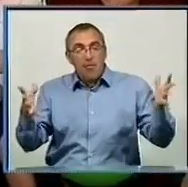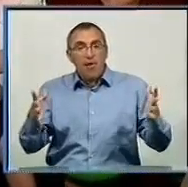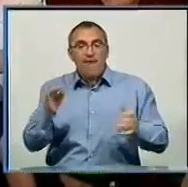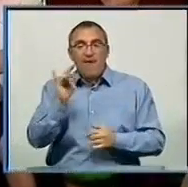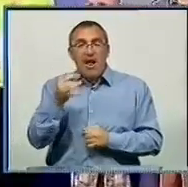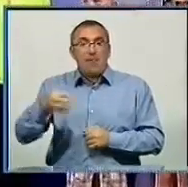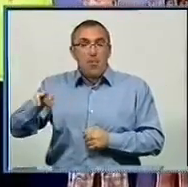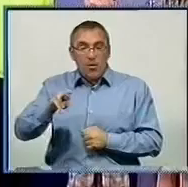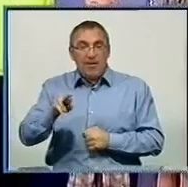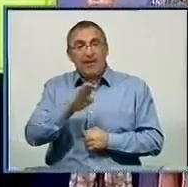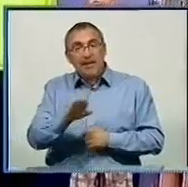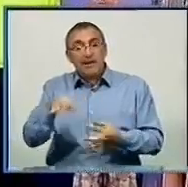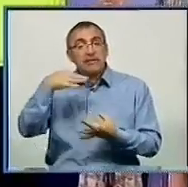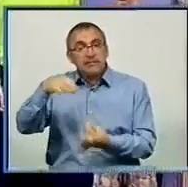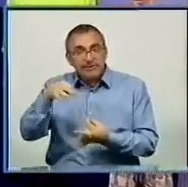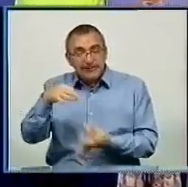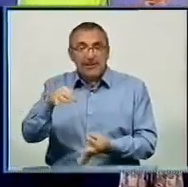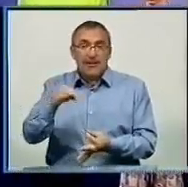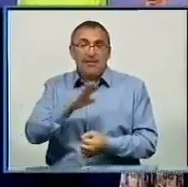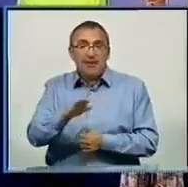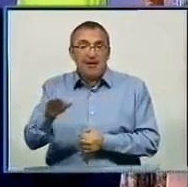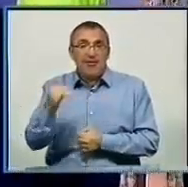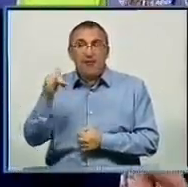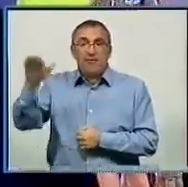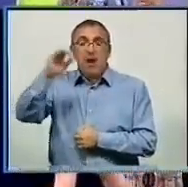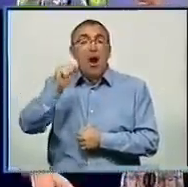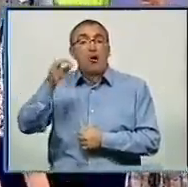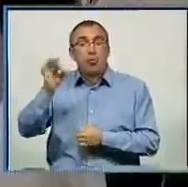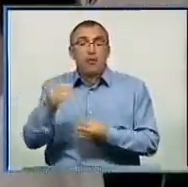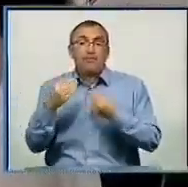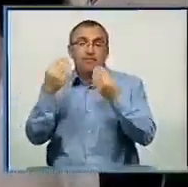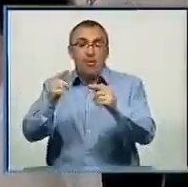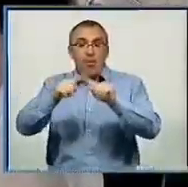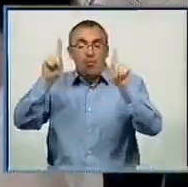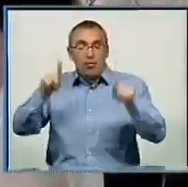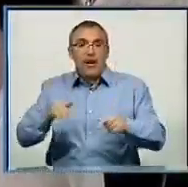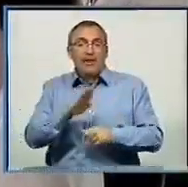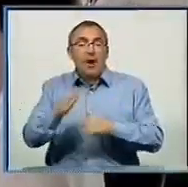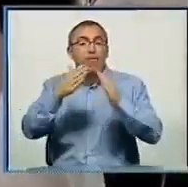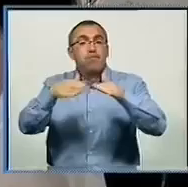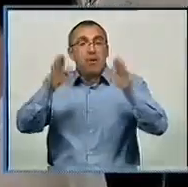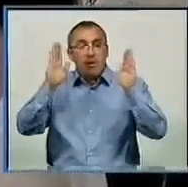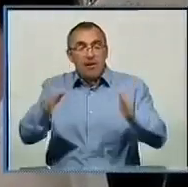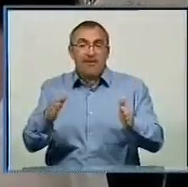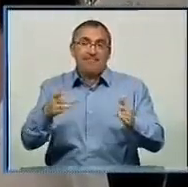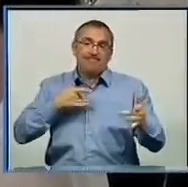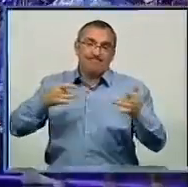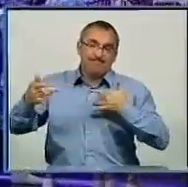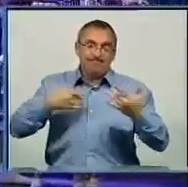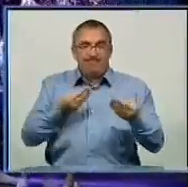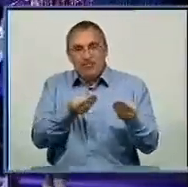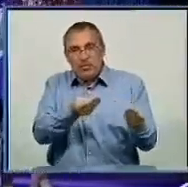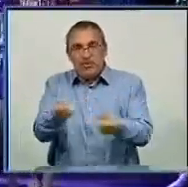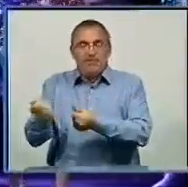філармонії. Кілька дітей-сиріт та малих, чиї батьки нині в зоні АТО отримали путівки до дитячих таборів. Потім всіх розважали концертом.